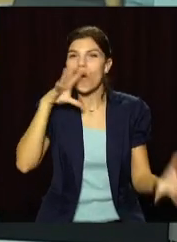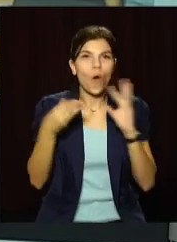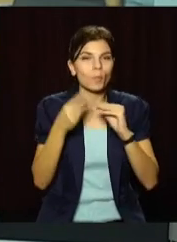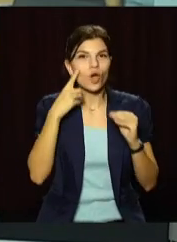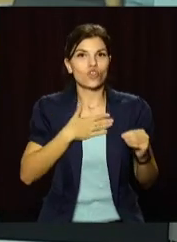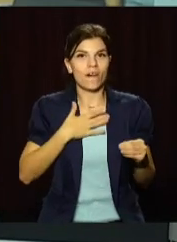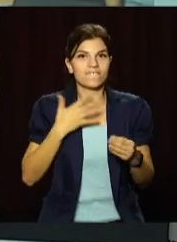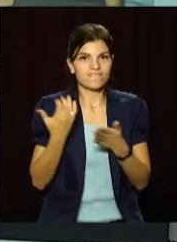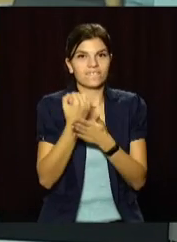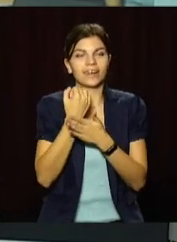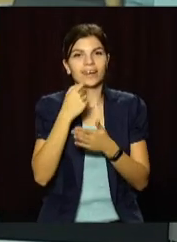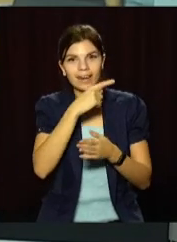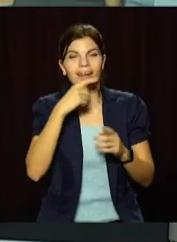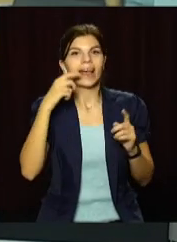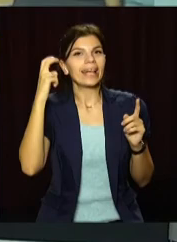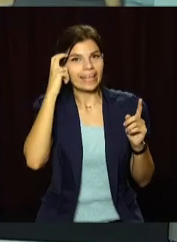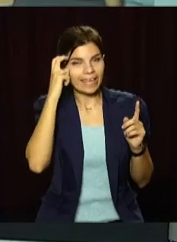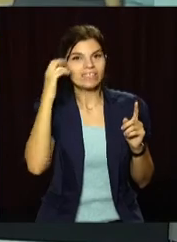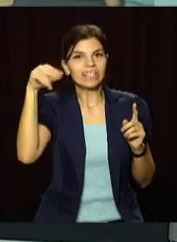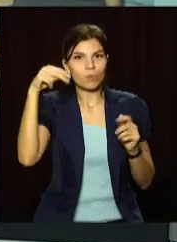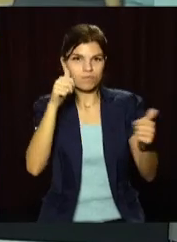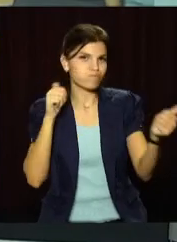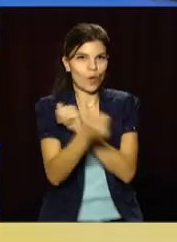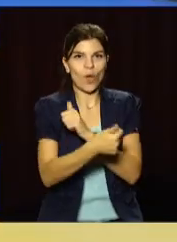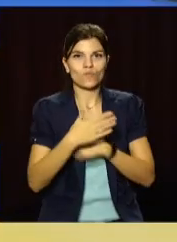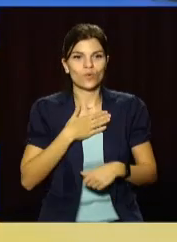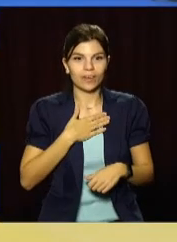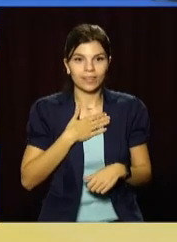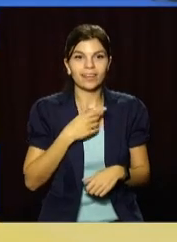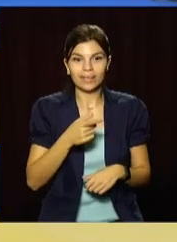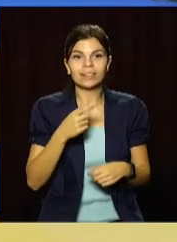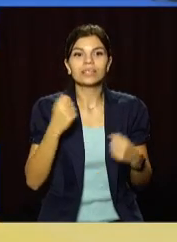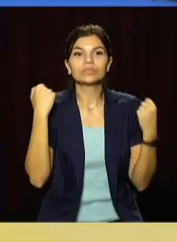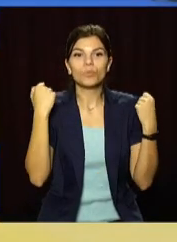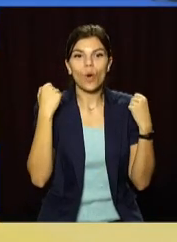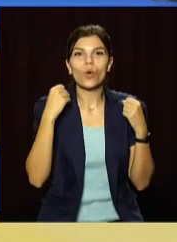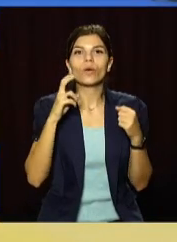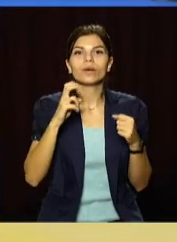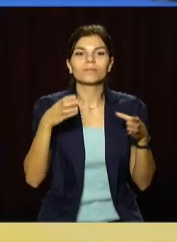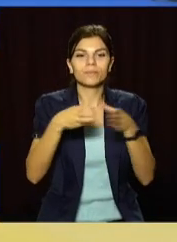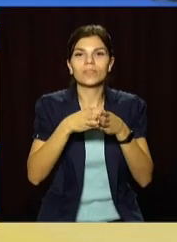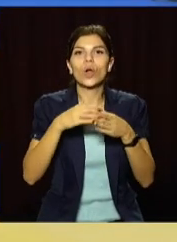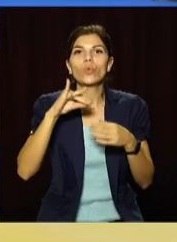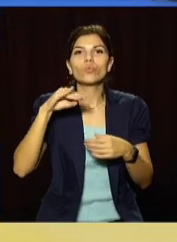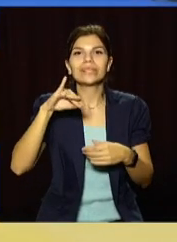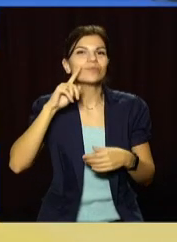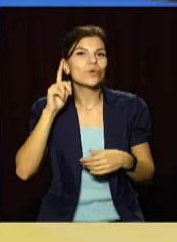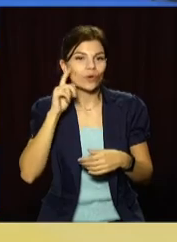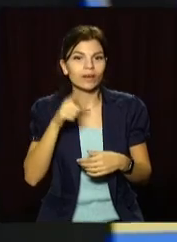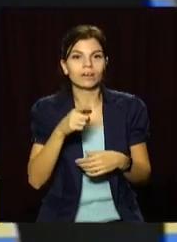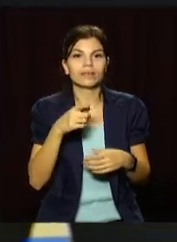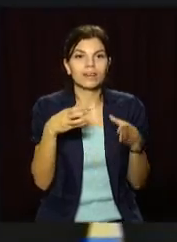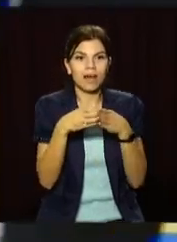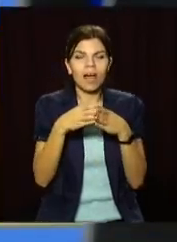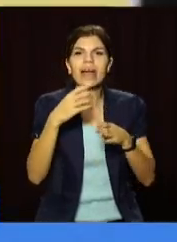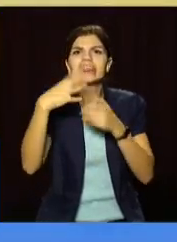випередили Київ і Запорізьку область. Протягом двох днів на татамі Палацу спорту «Юність» вийшли 234 учасники з